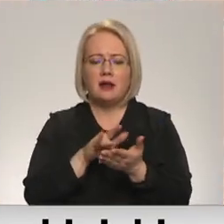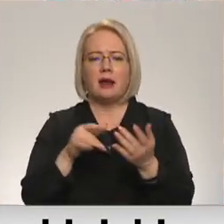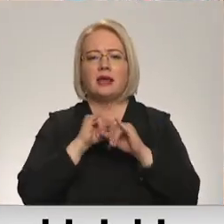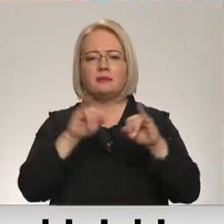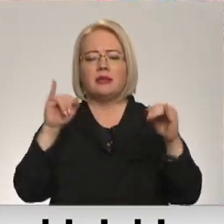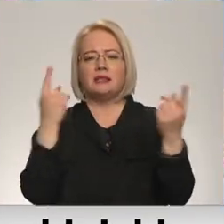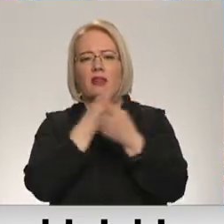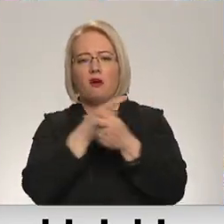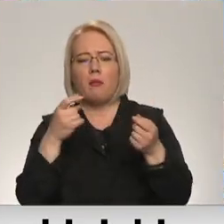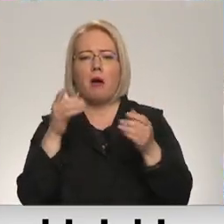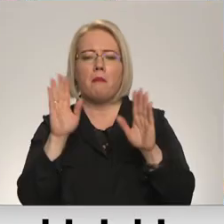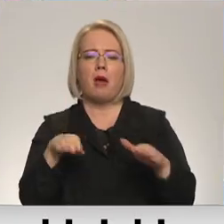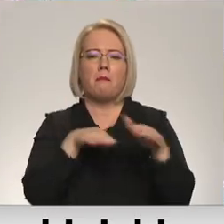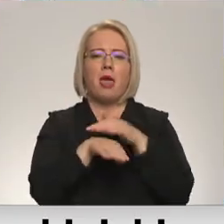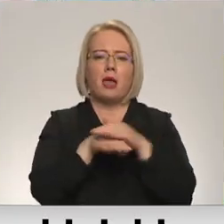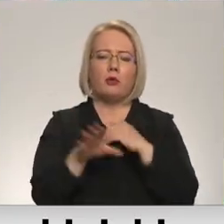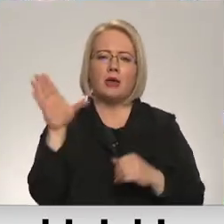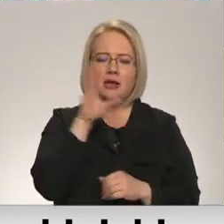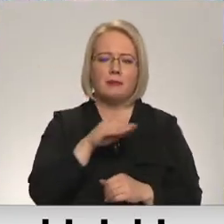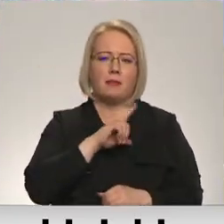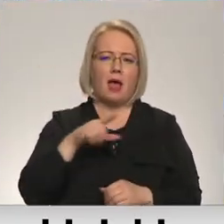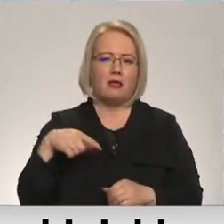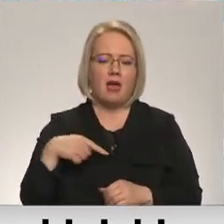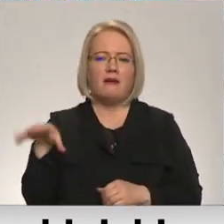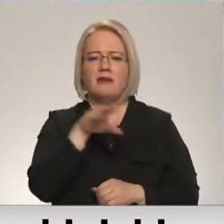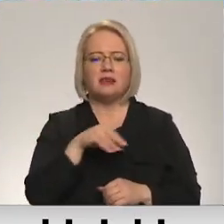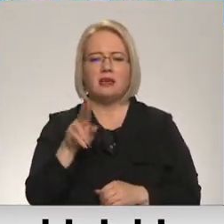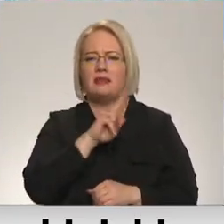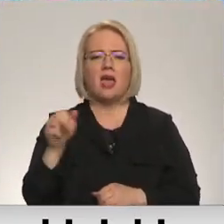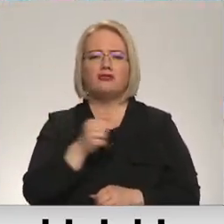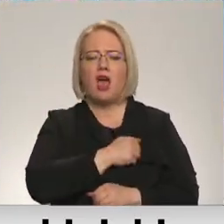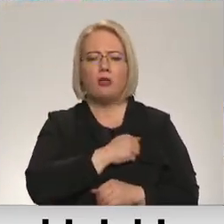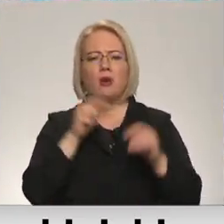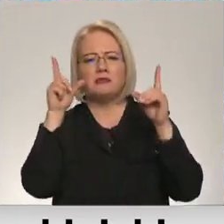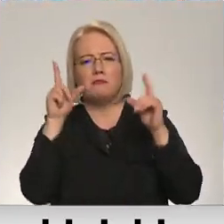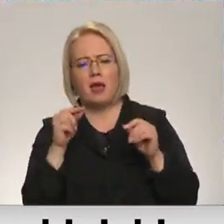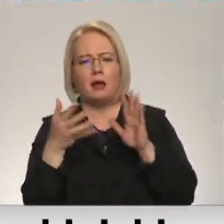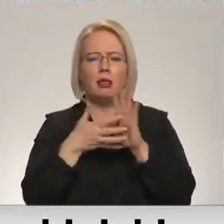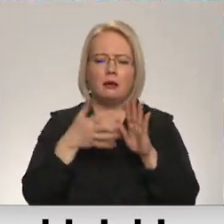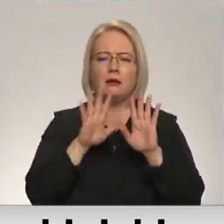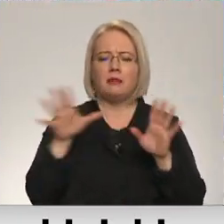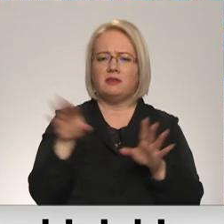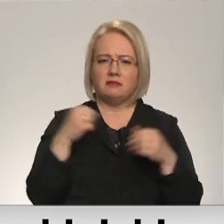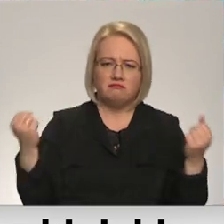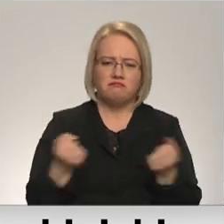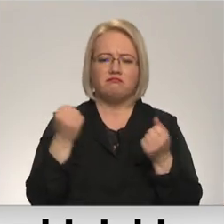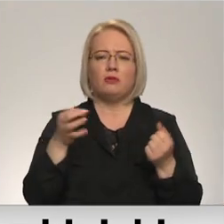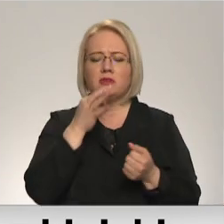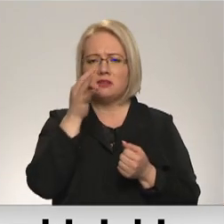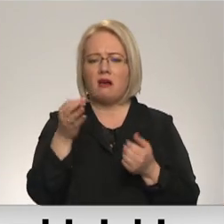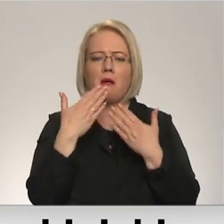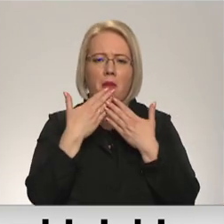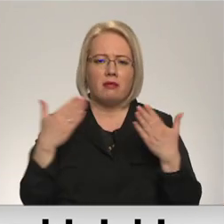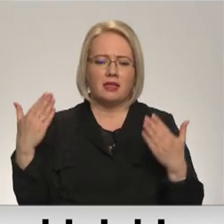Latvijā, oļeks raksta nežālojot stundas miegam. Visi uzrunātie vēlas teikt lielu paldies Latvijas iedzīvotājiem par atbalstu. Gonda